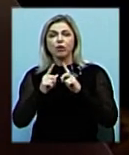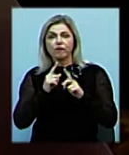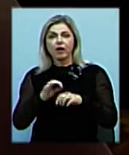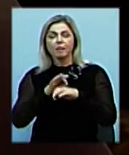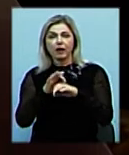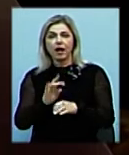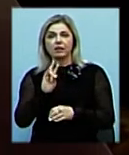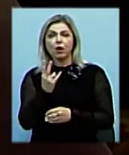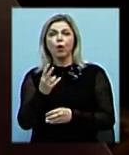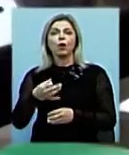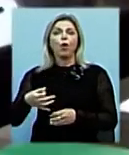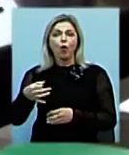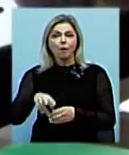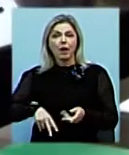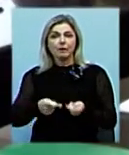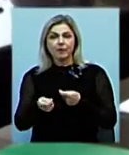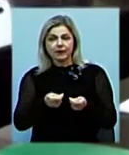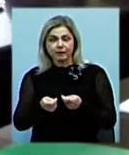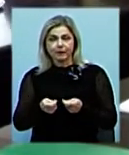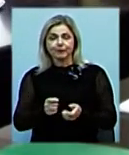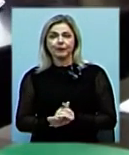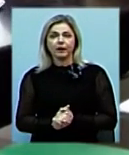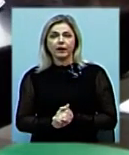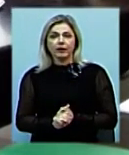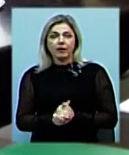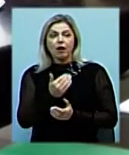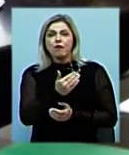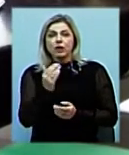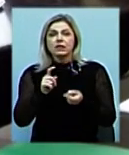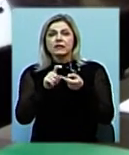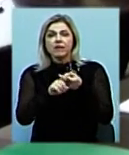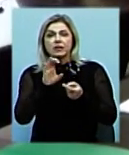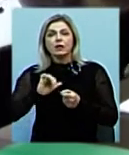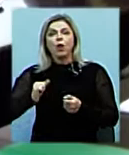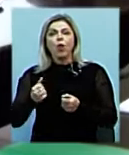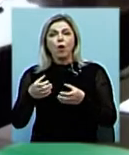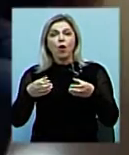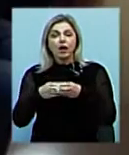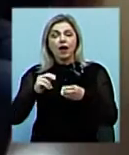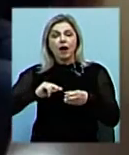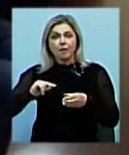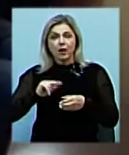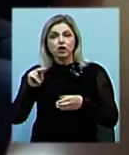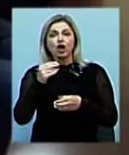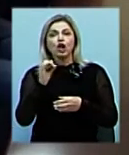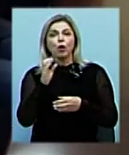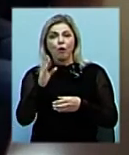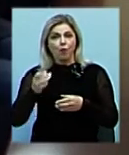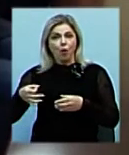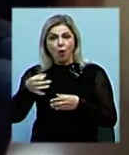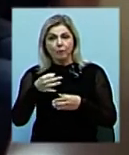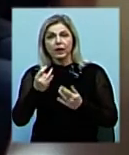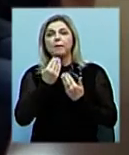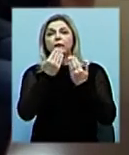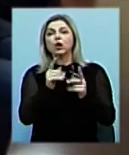Миколаївської ОДА Валентина Гадержі та Євген Шевченко. Вони зв'язалися з колегами із Чернігівської області, ті повідомили, у чому є